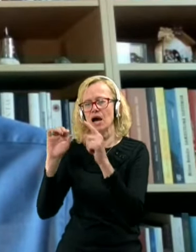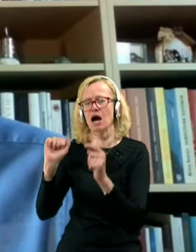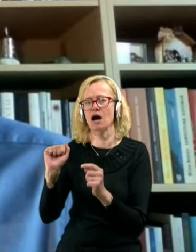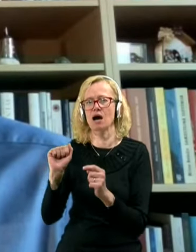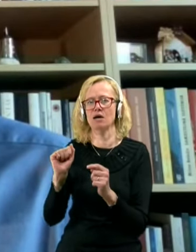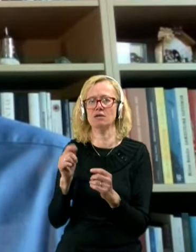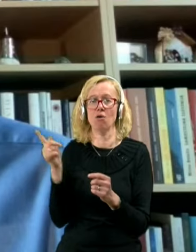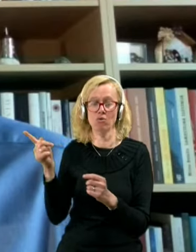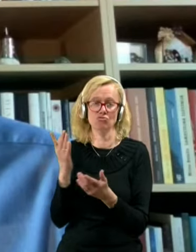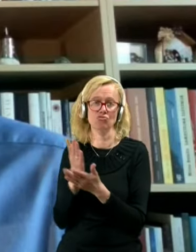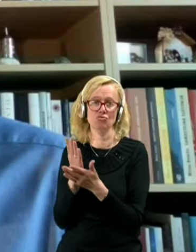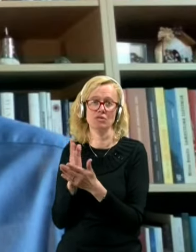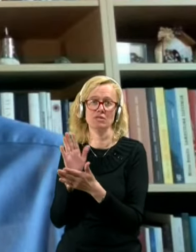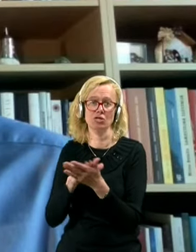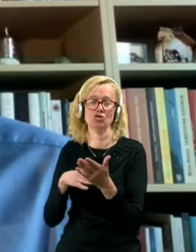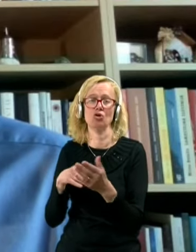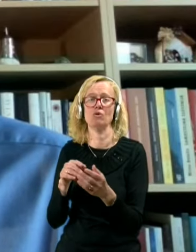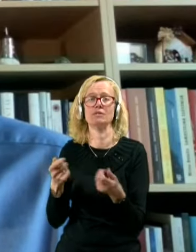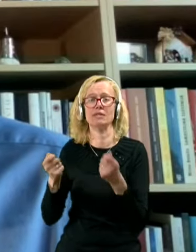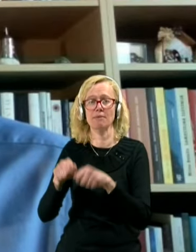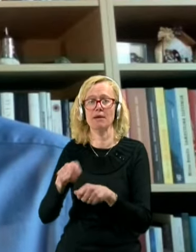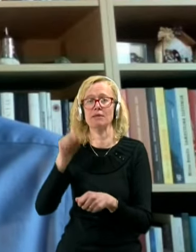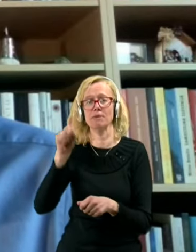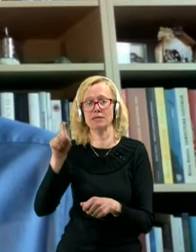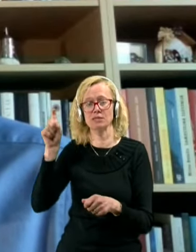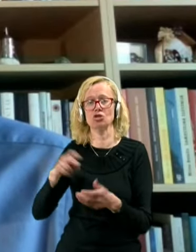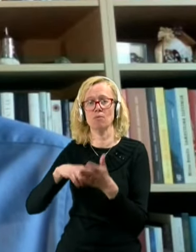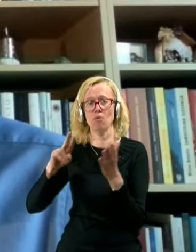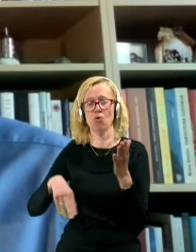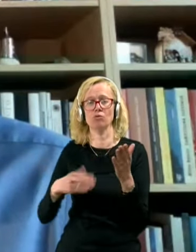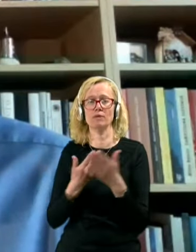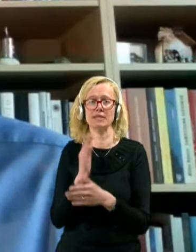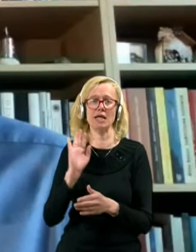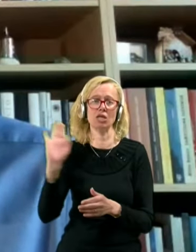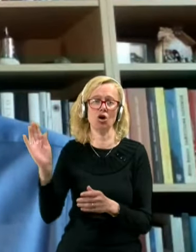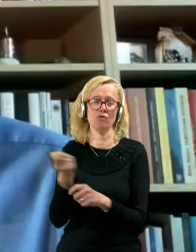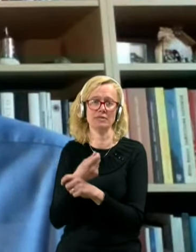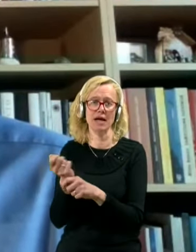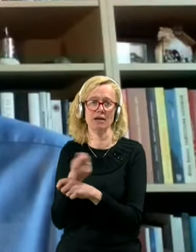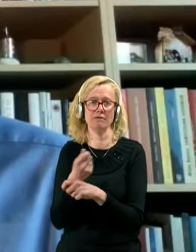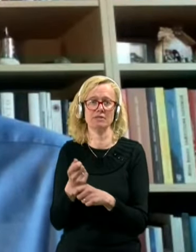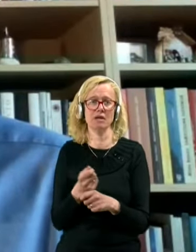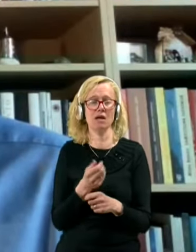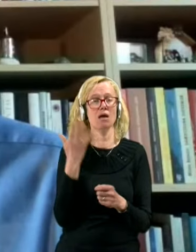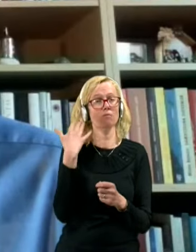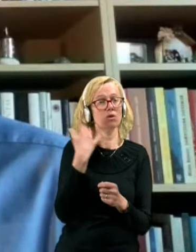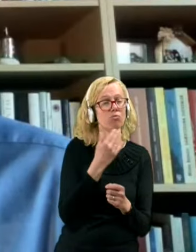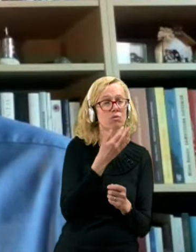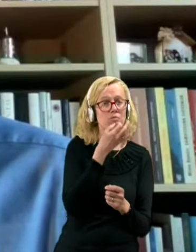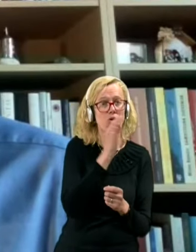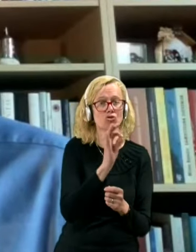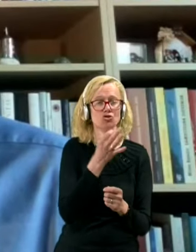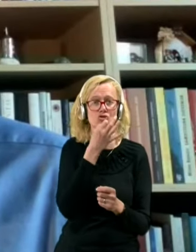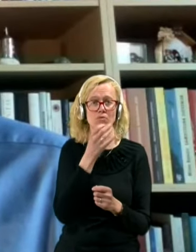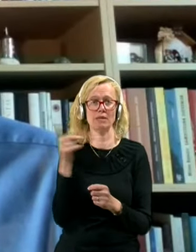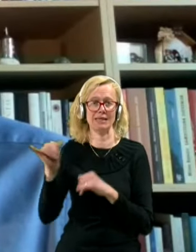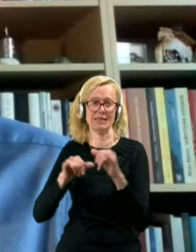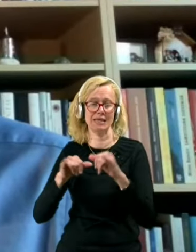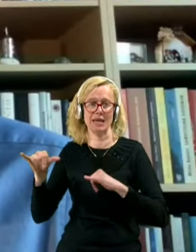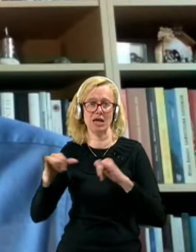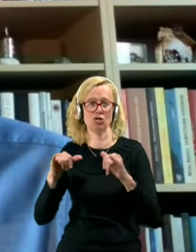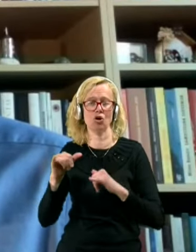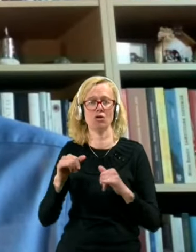slepati mesečne pogodbe za njihov servis. Bilo bi pa mnogo bolj, če bi bil direktor Veselinovič